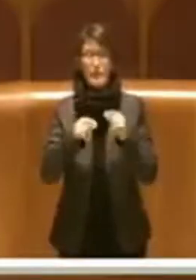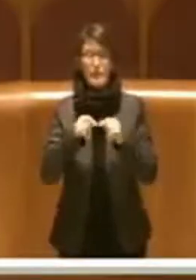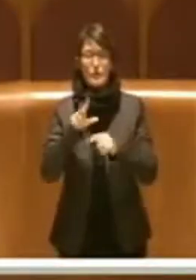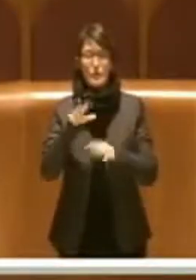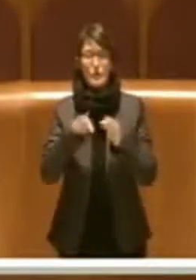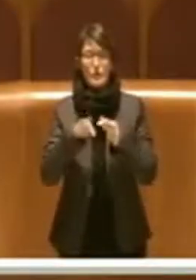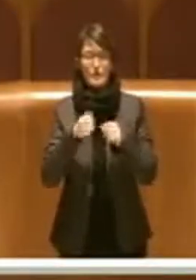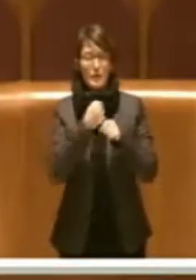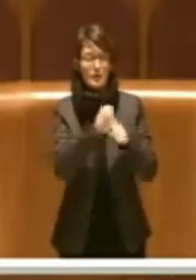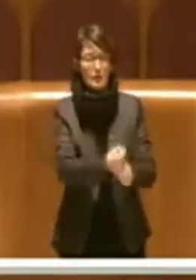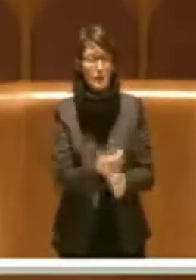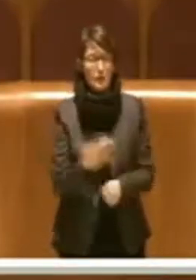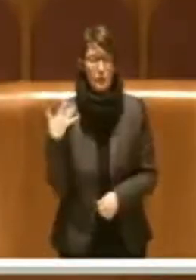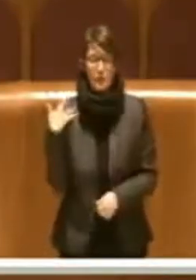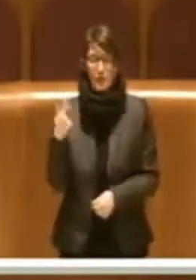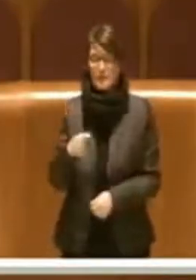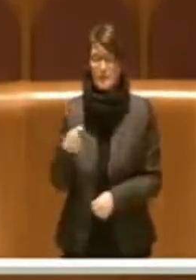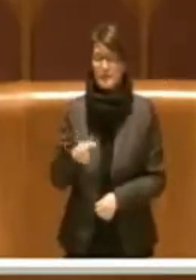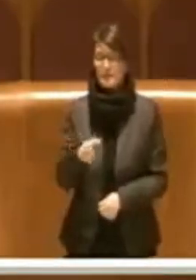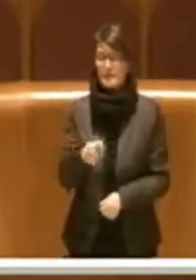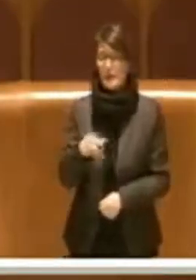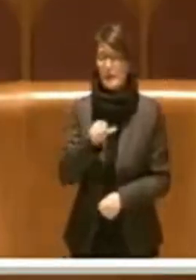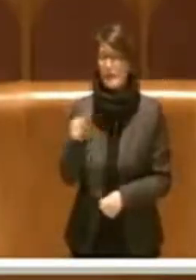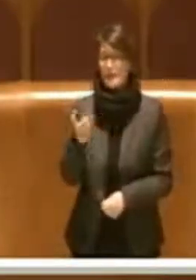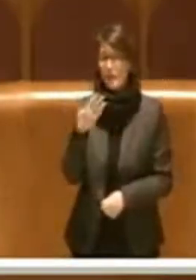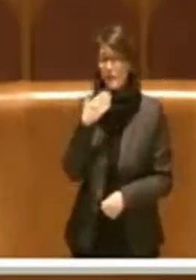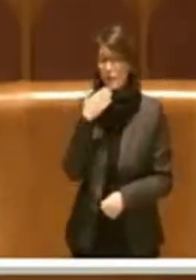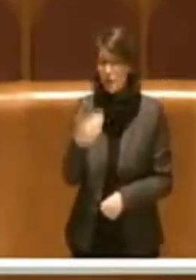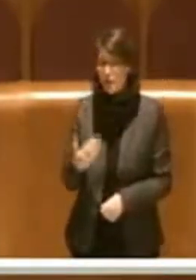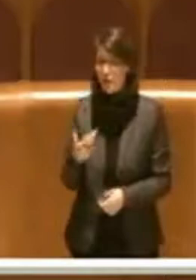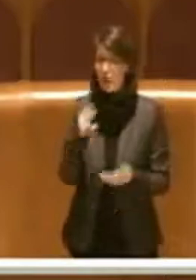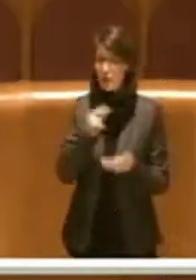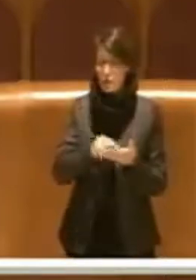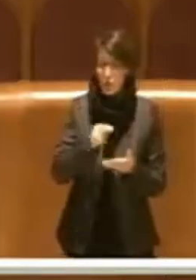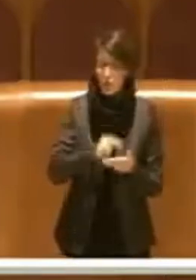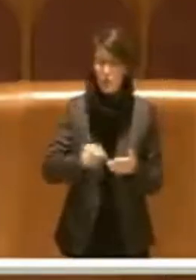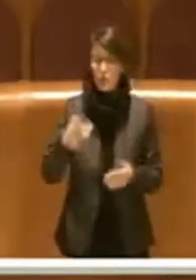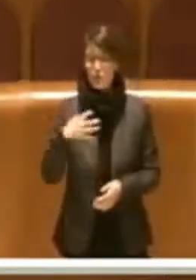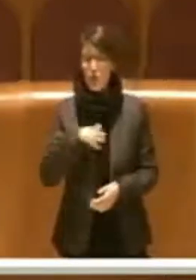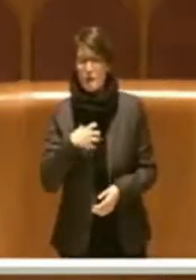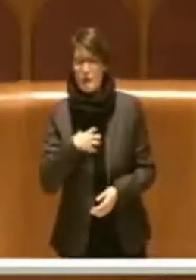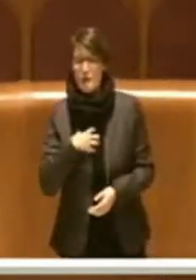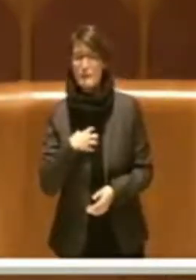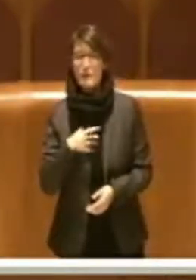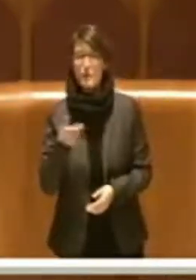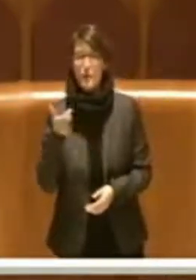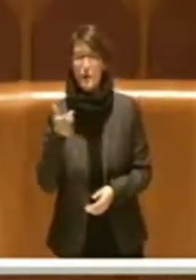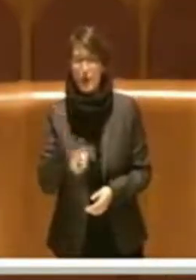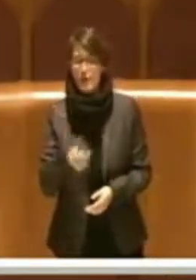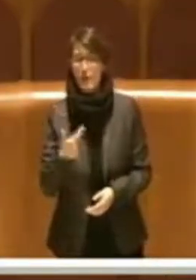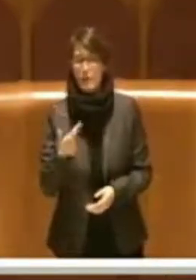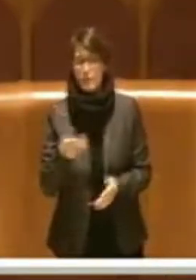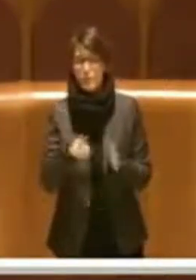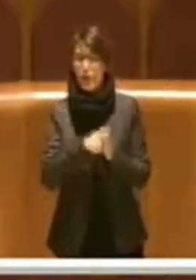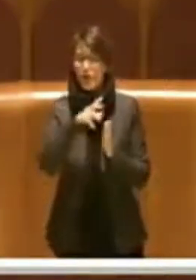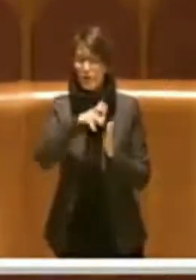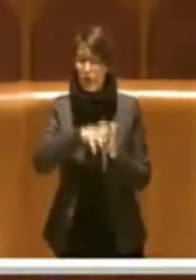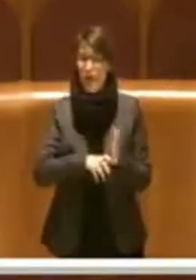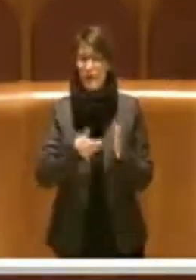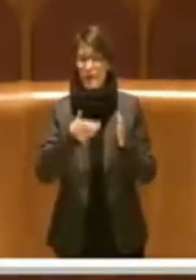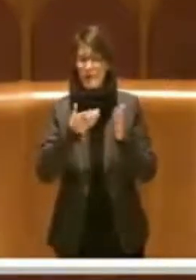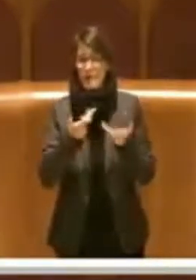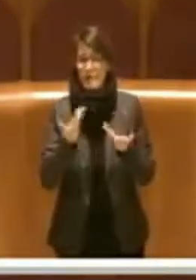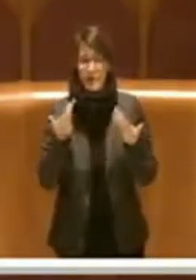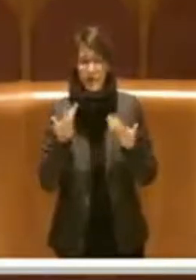Grazie Presidente, allora innanzitutto voglio ringraziare tutti gli uffici e l'assessorato per aver portato a termine questa delibera in